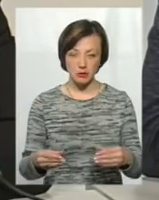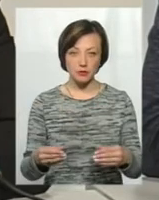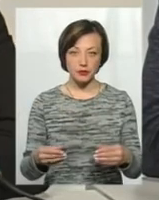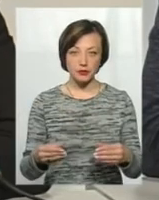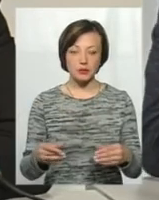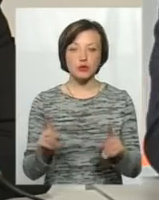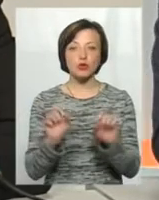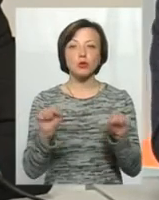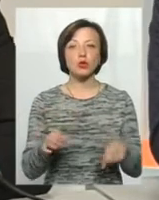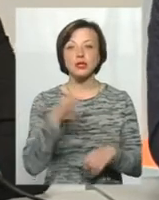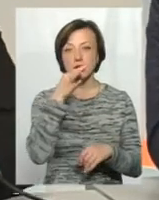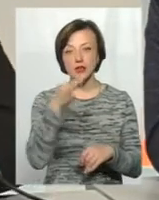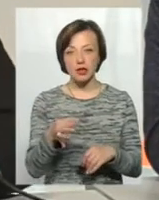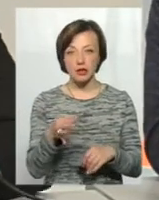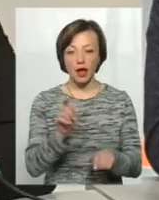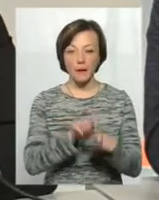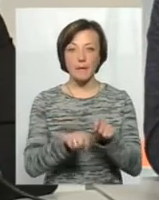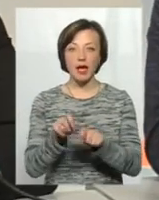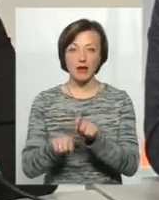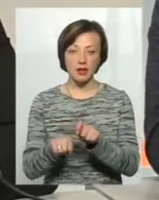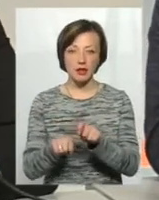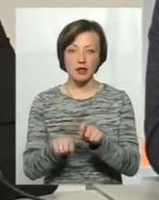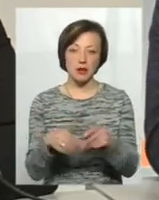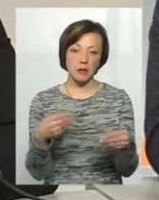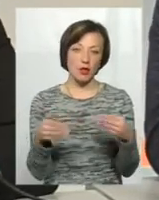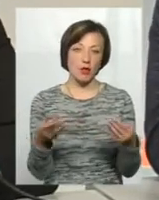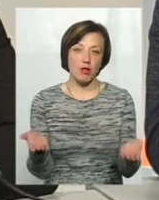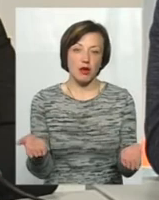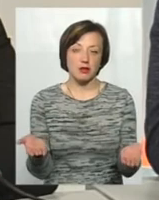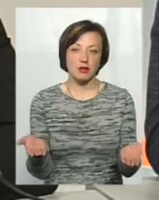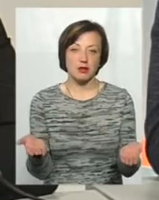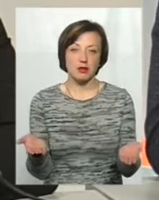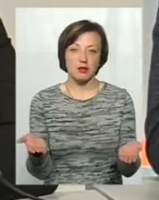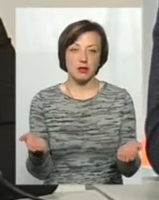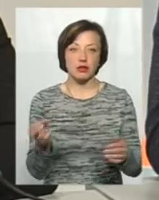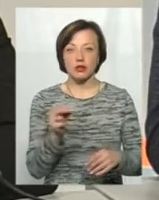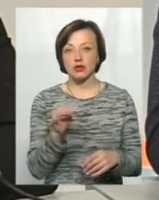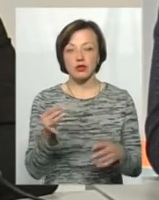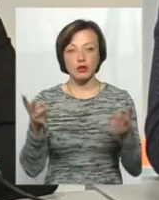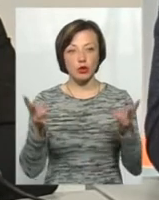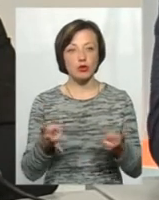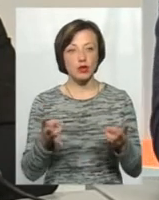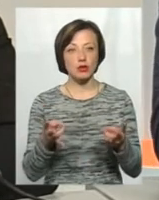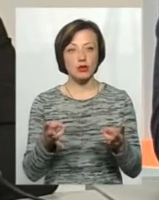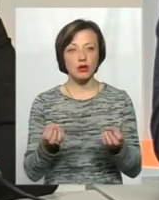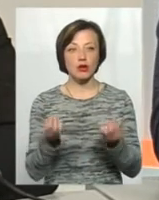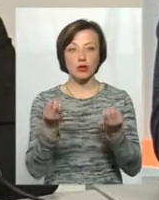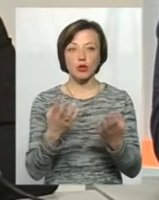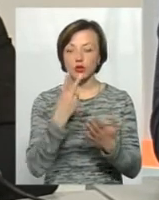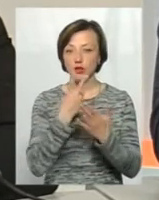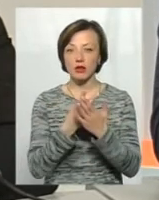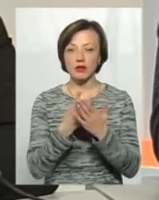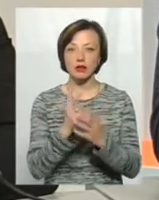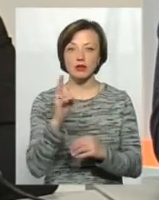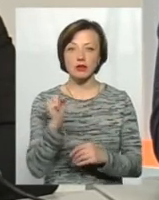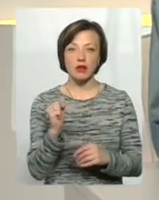що тут можна сказати? Перевірити пінопласт, чи він... Тут необхідно просто дивитись на,